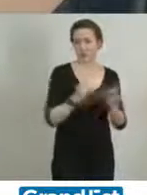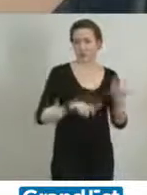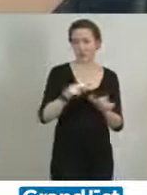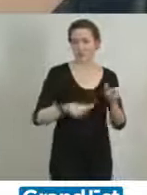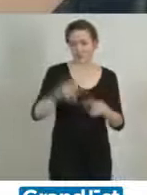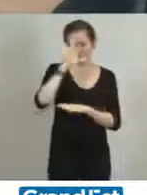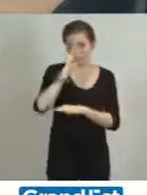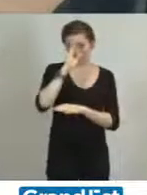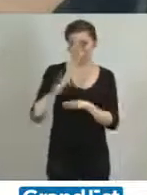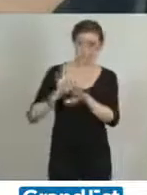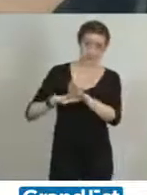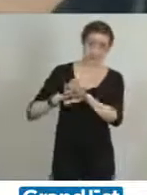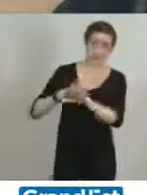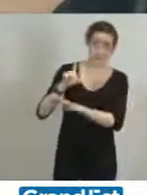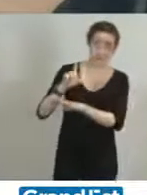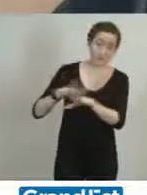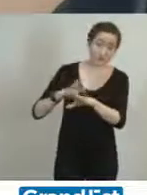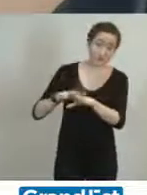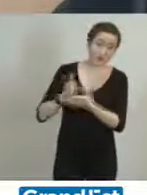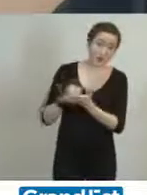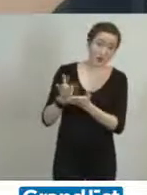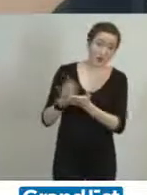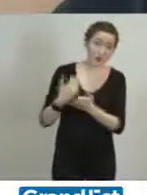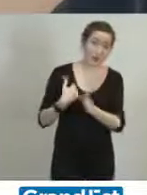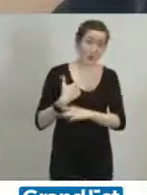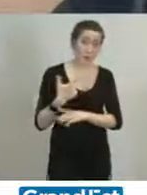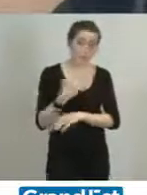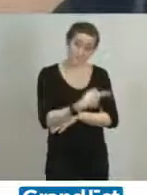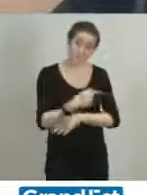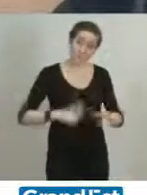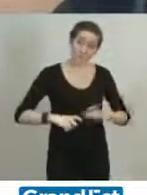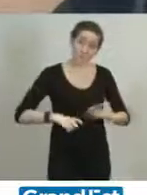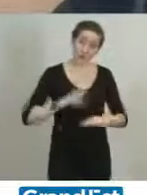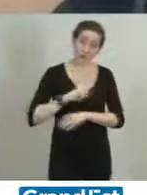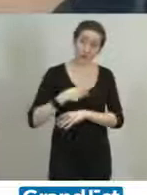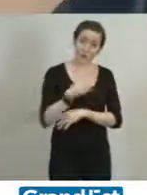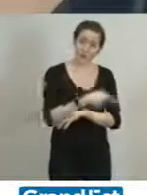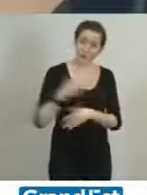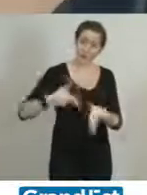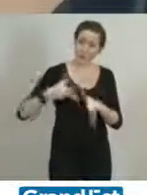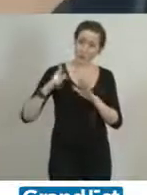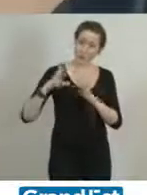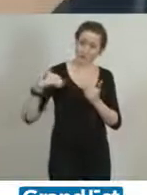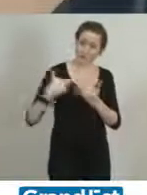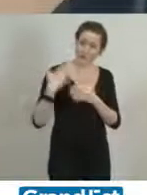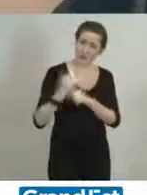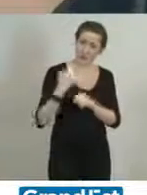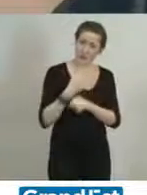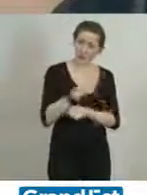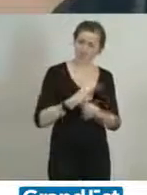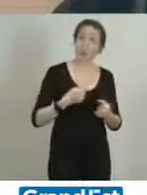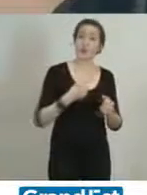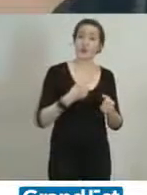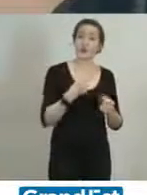signale, je vous signale pour votre gouverne que ma collègue travaille depuis huit ans et qu'elle est chef d'entreprise et qu'à ce titre elle paye des charges.